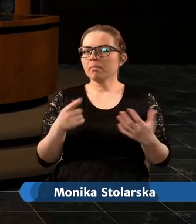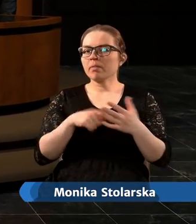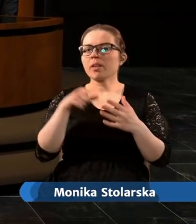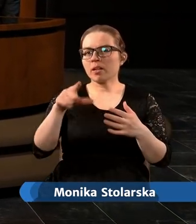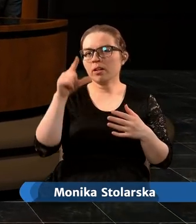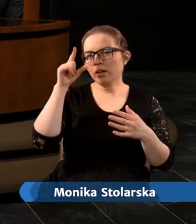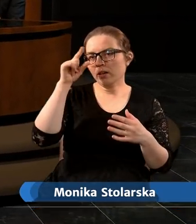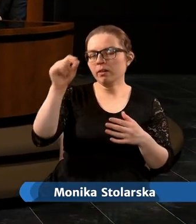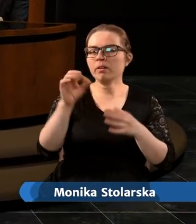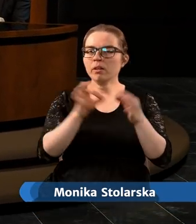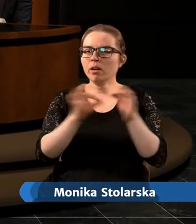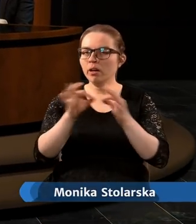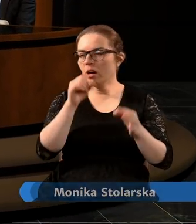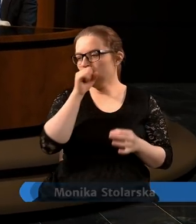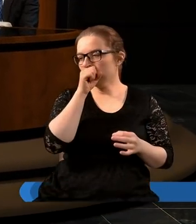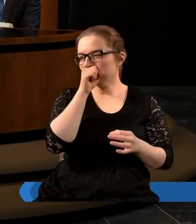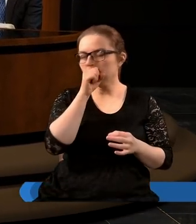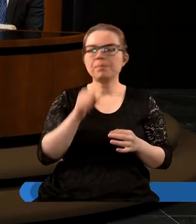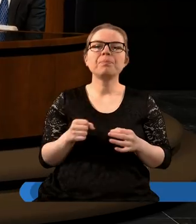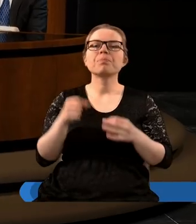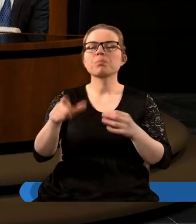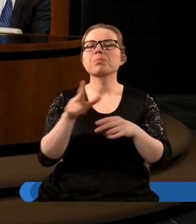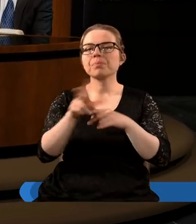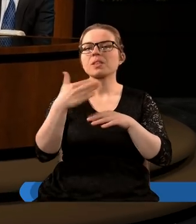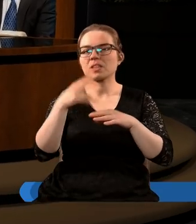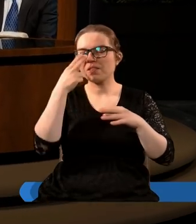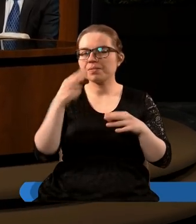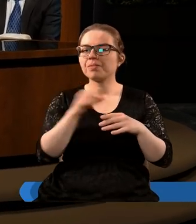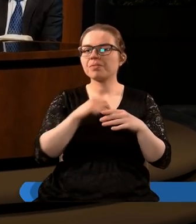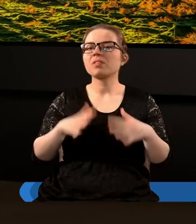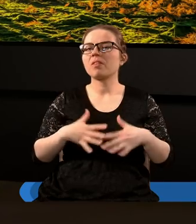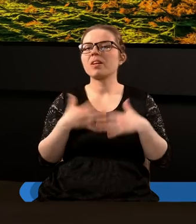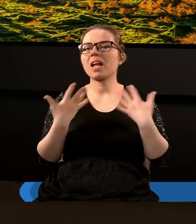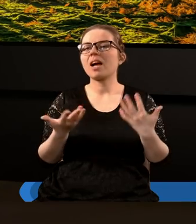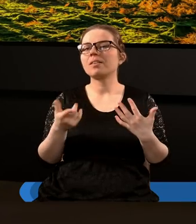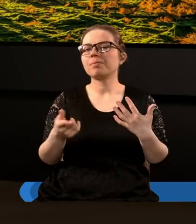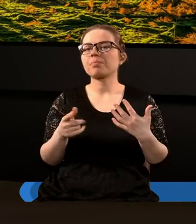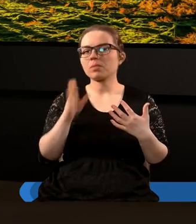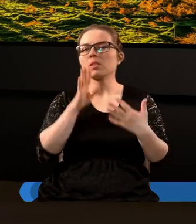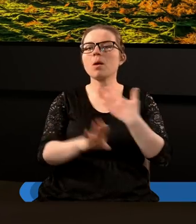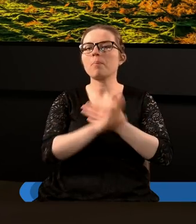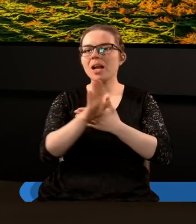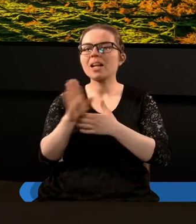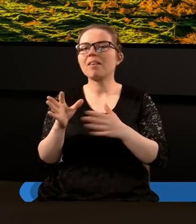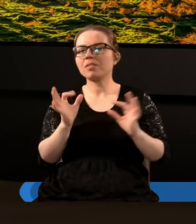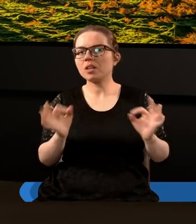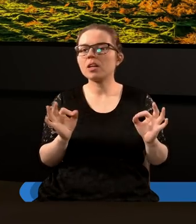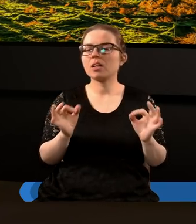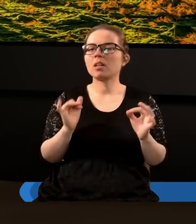perspektywa historyczna XVII rozdziału mi się wydaje najlepiej przedstawia już,